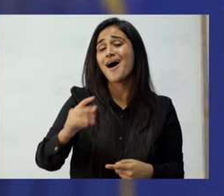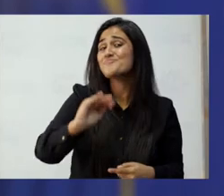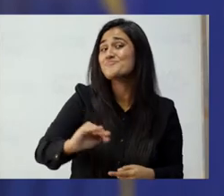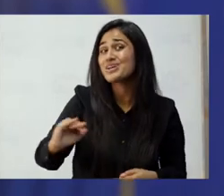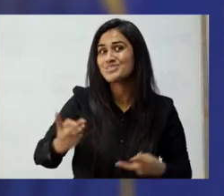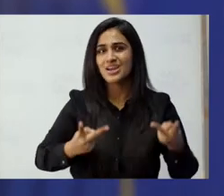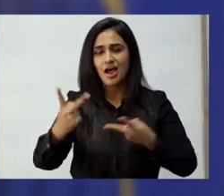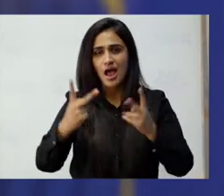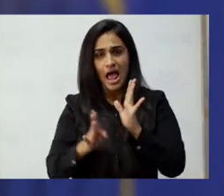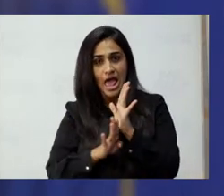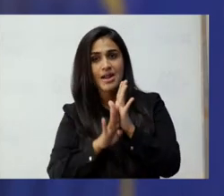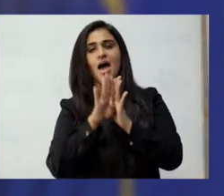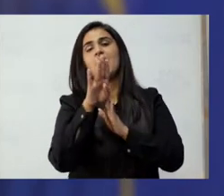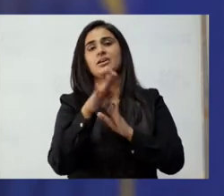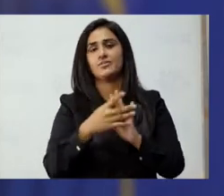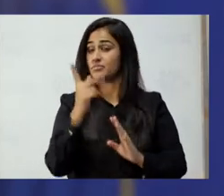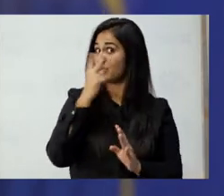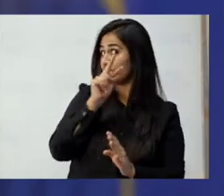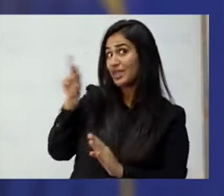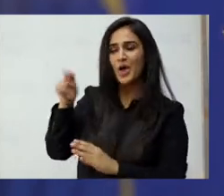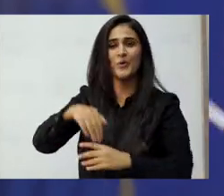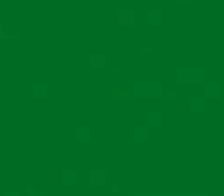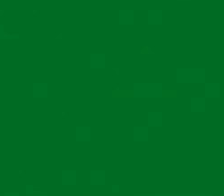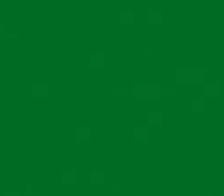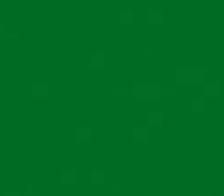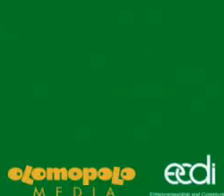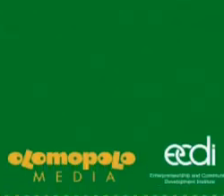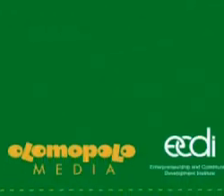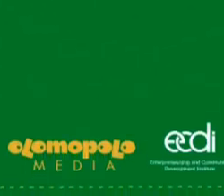پرنیورز رائز دو وچھ دس